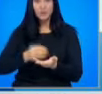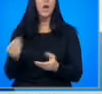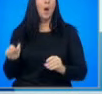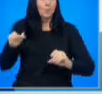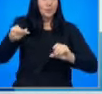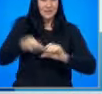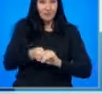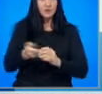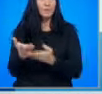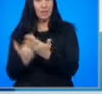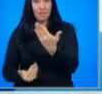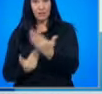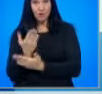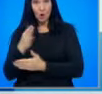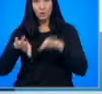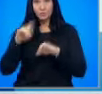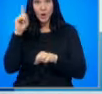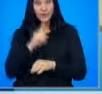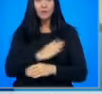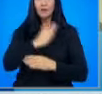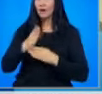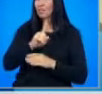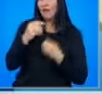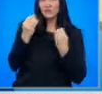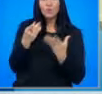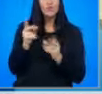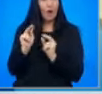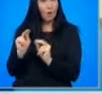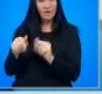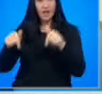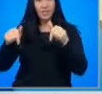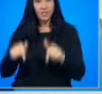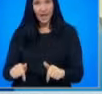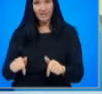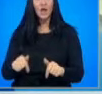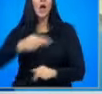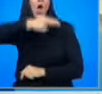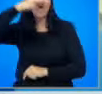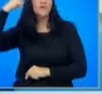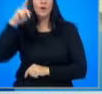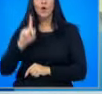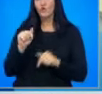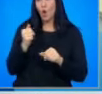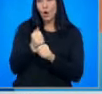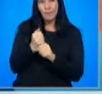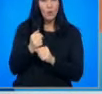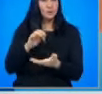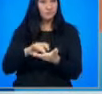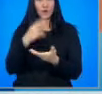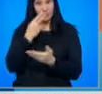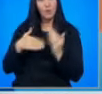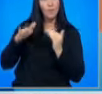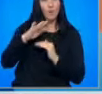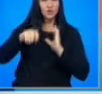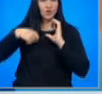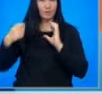началото на изборния ден и след края е невъзможно. В това ни увери днес от фирмата, която оперира с машините. Вижте